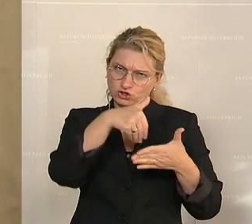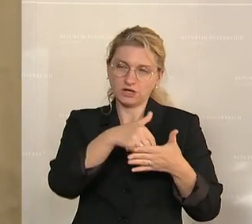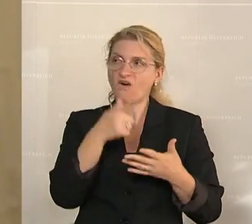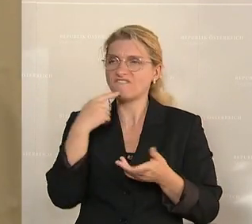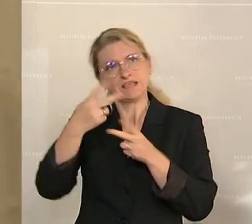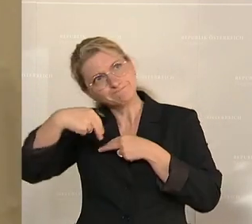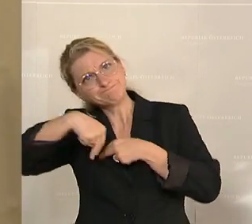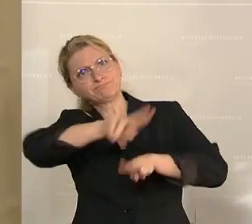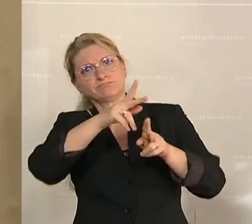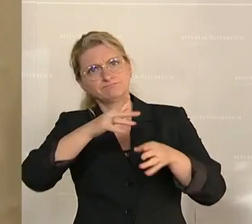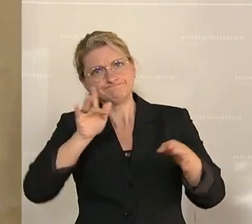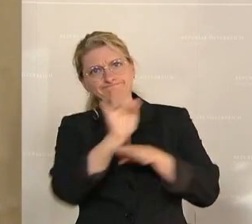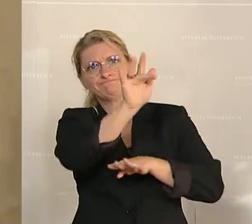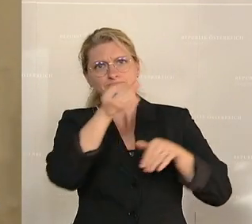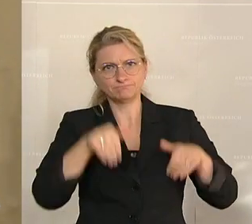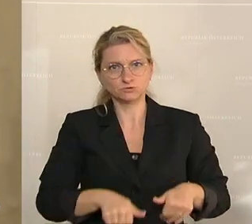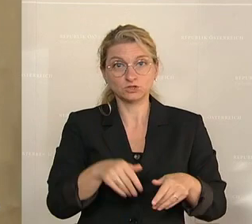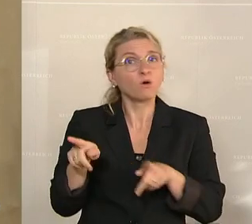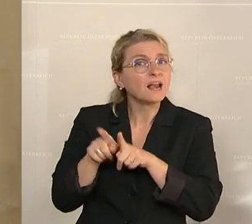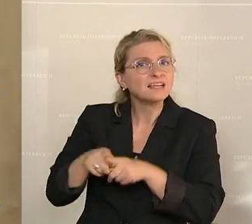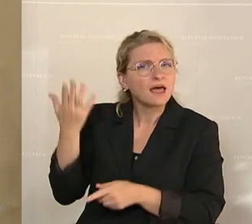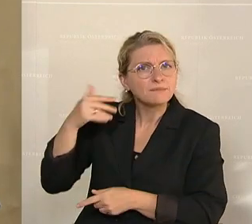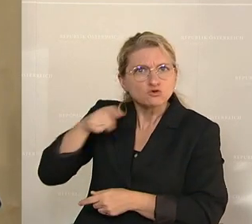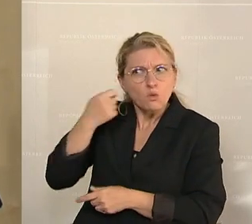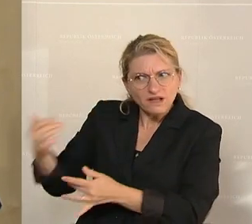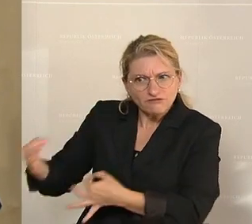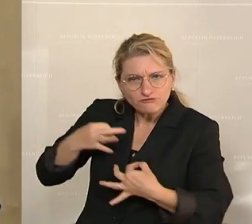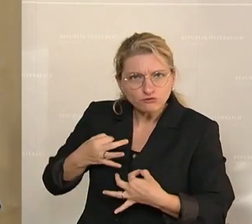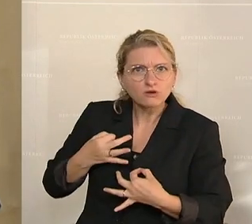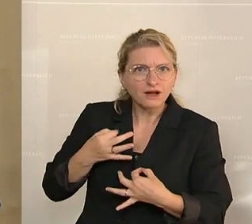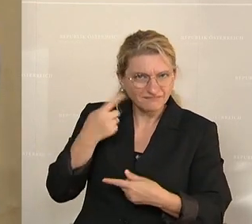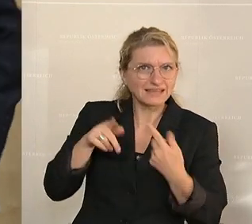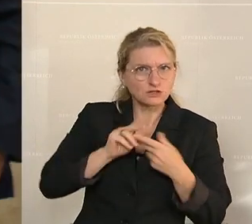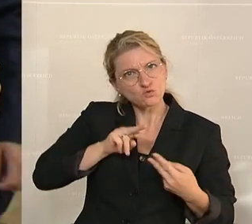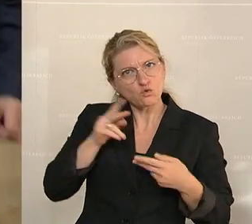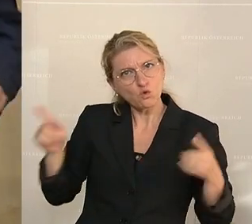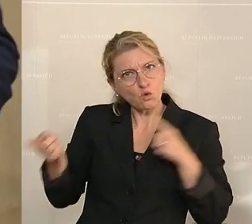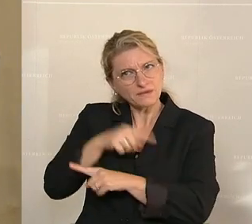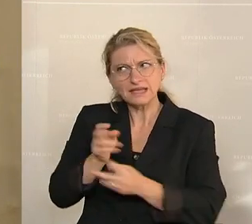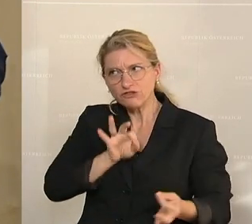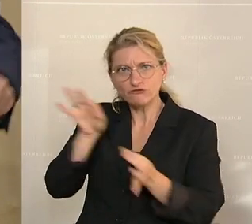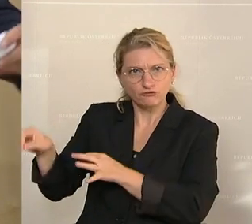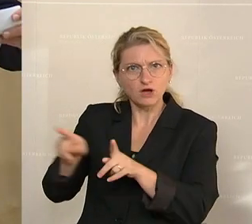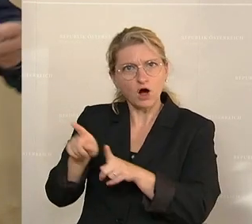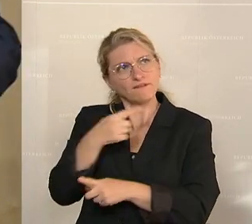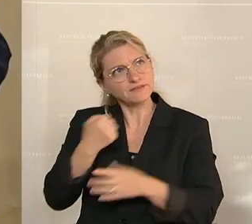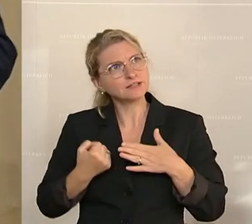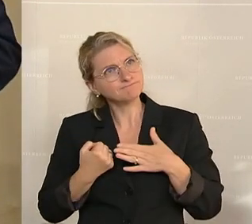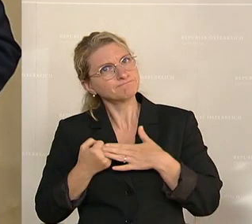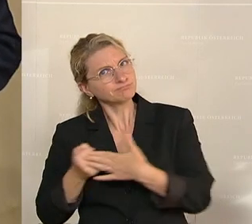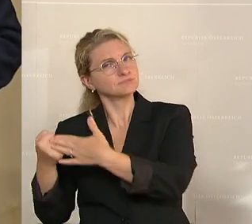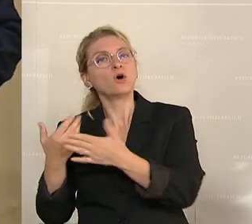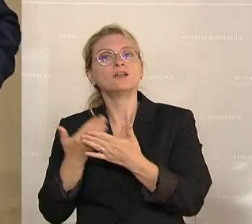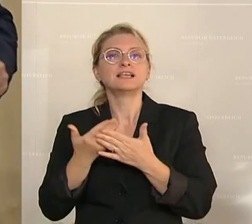zurückweisen, dass wir uns auch, wie es die Ungarn für uns gemacht haben, auch an die Seite unserer ungarischen Freunde stellen. Und genau deswegen bringe ich auch den Nationalrat